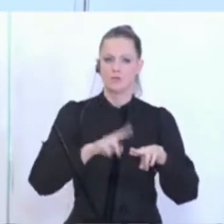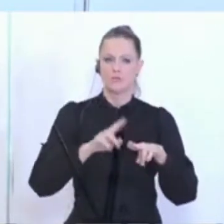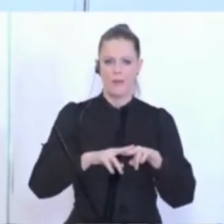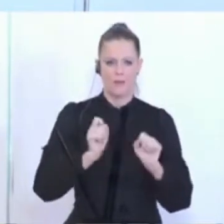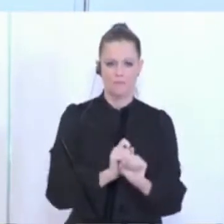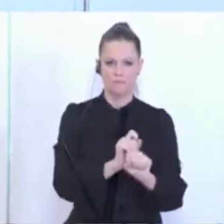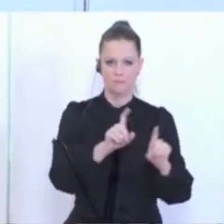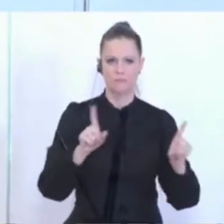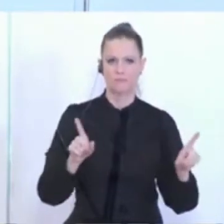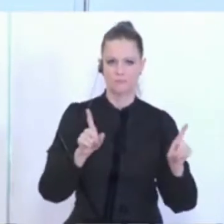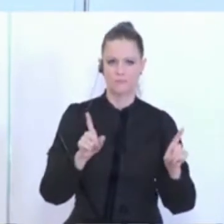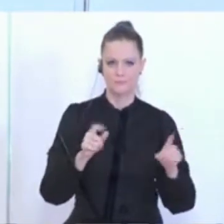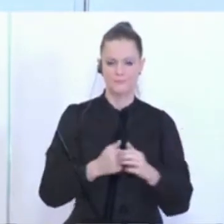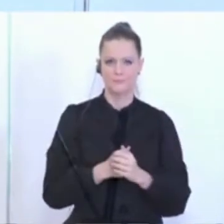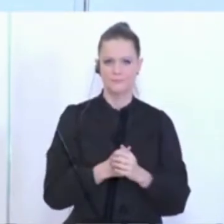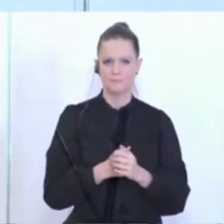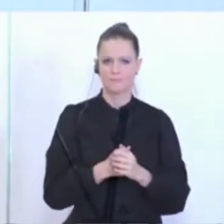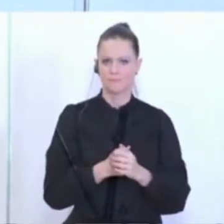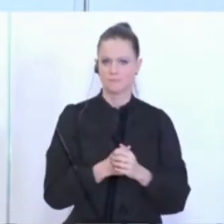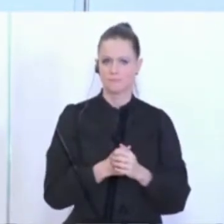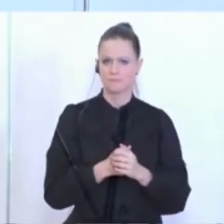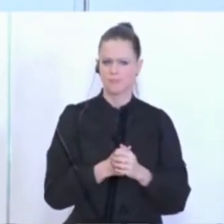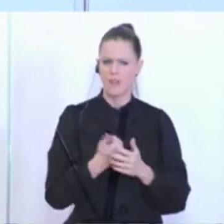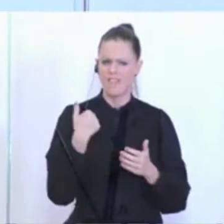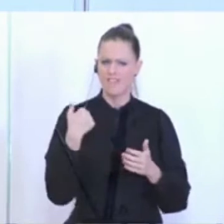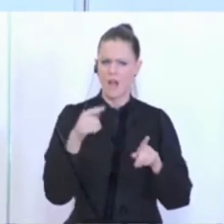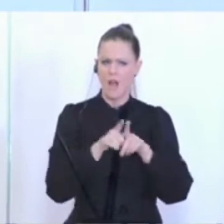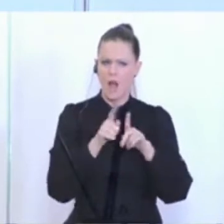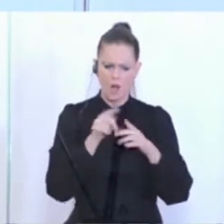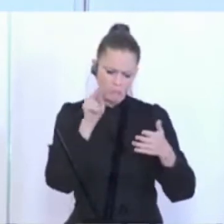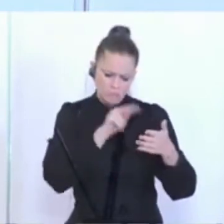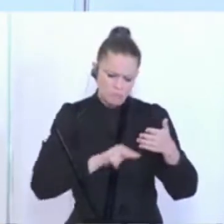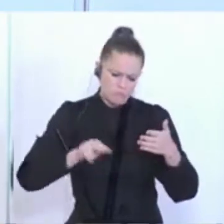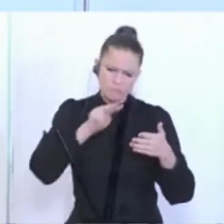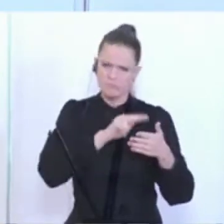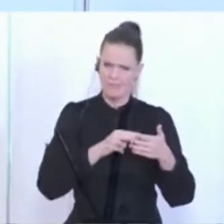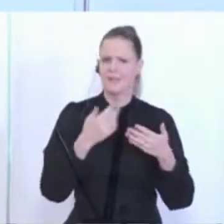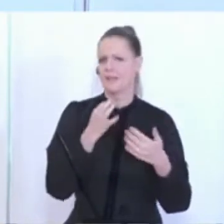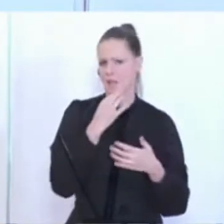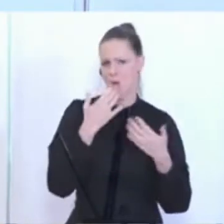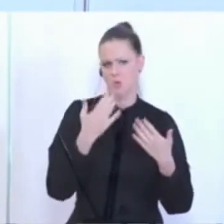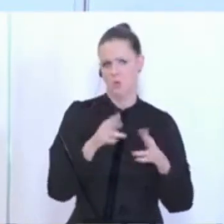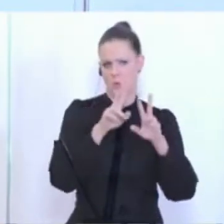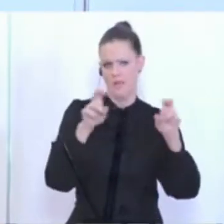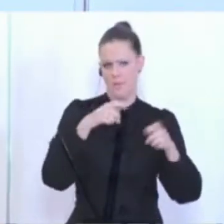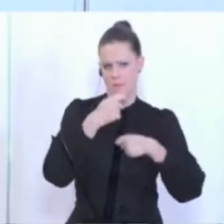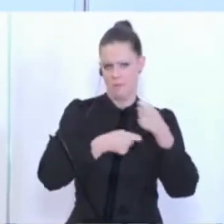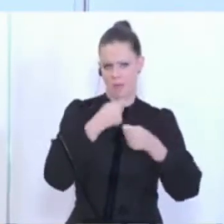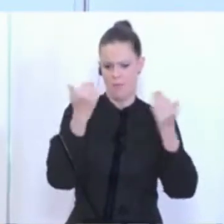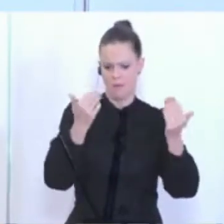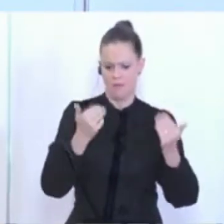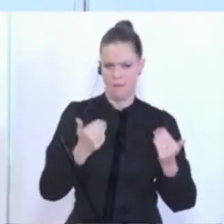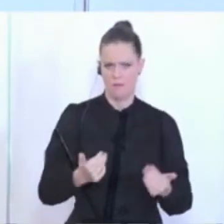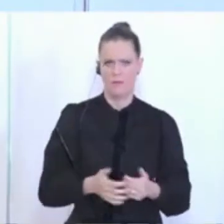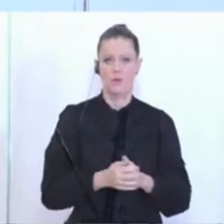lassen, ob man das jetzt hier eben doch dann näher angeschaut. Und da geht es eben genau um solche Fragen, dass man die